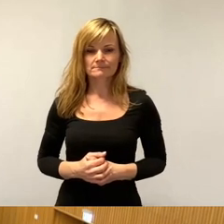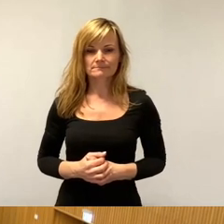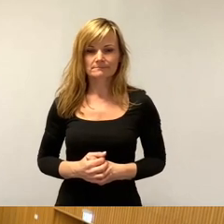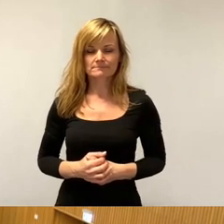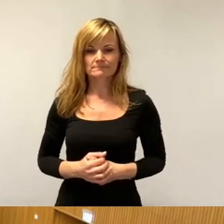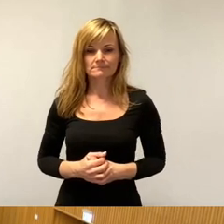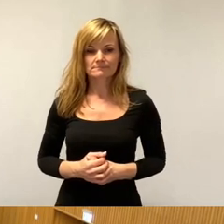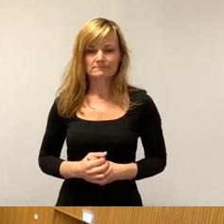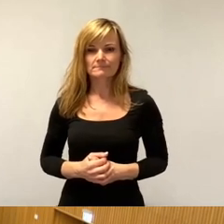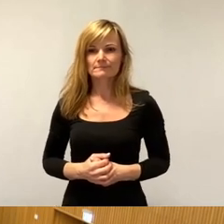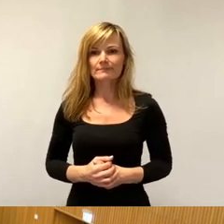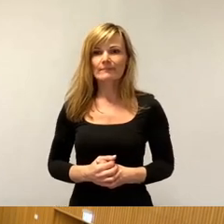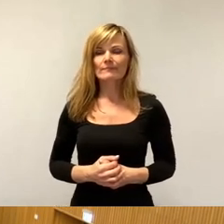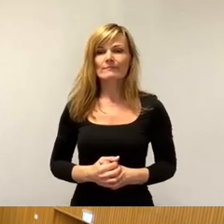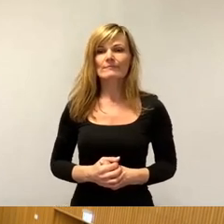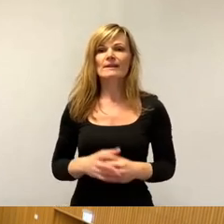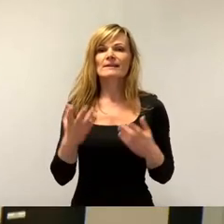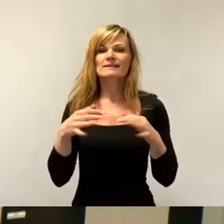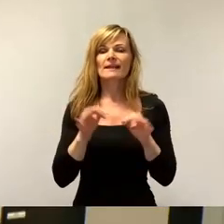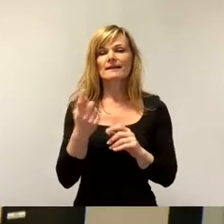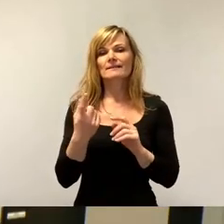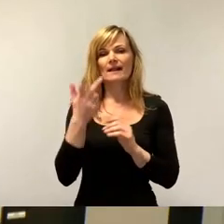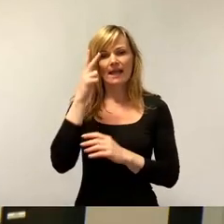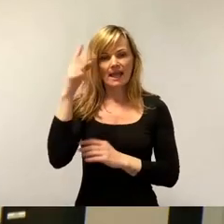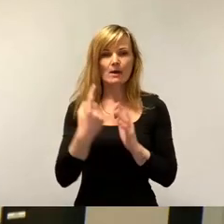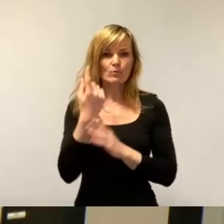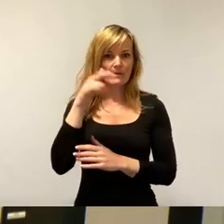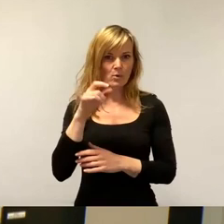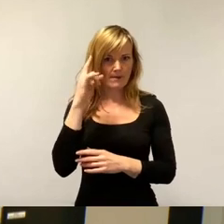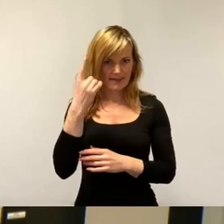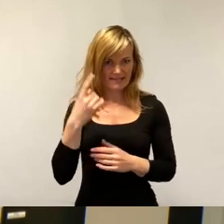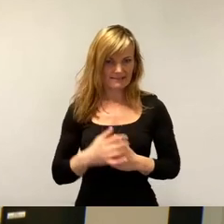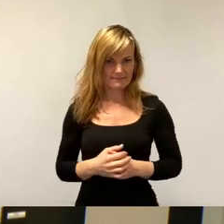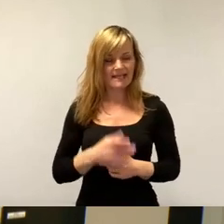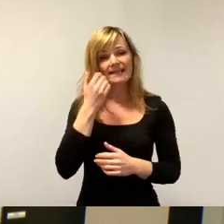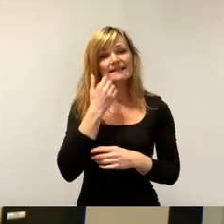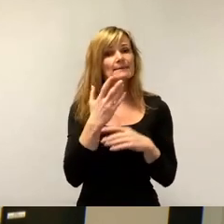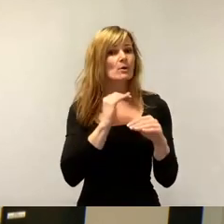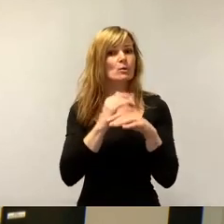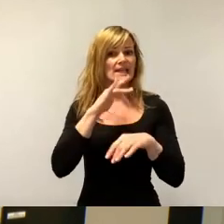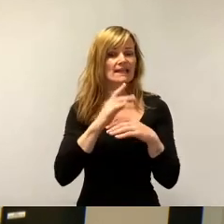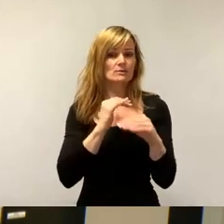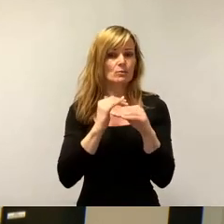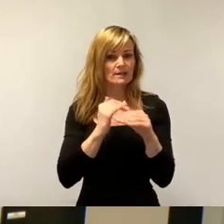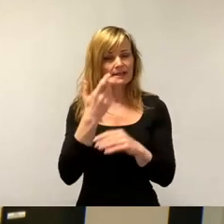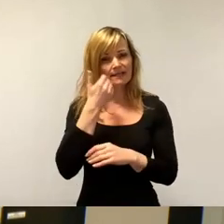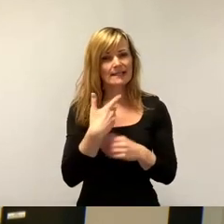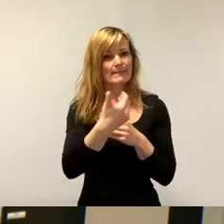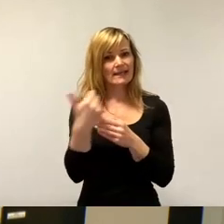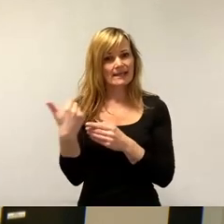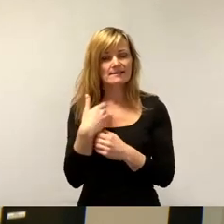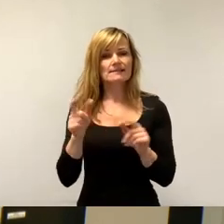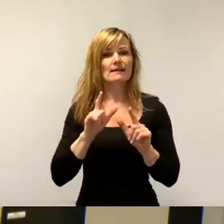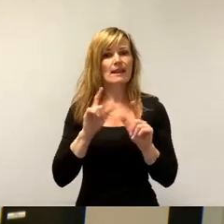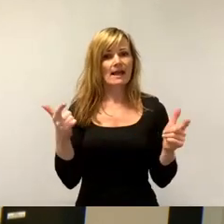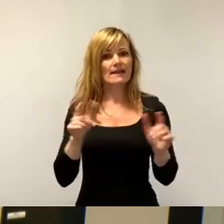Sehr geehrter Herr Oberbürgermeister, liebe Kolleginnen und Kollegen, liebe Gäste im Livestream und